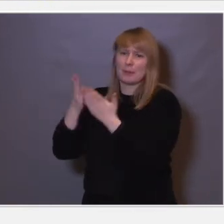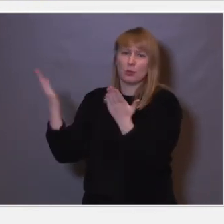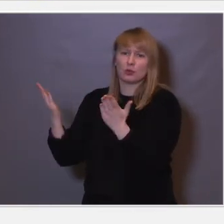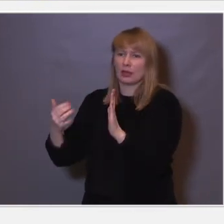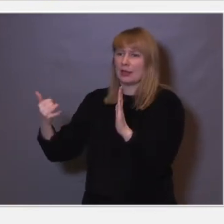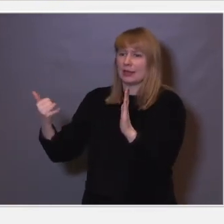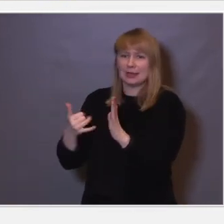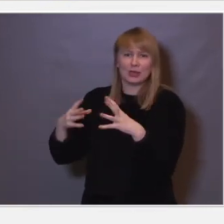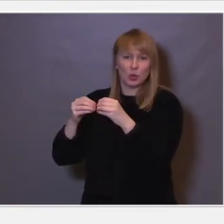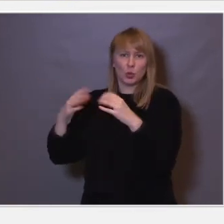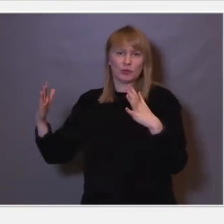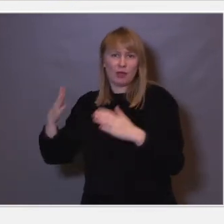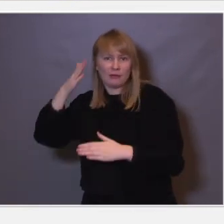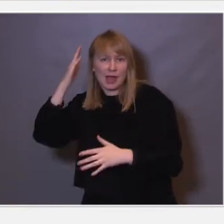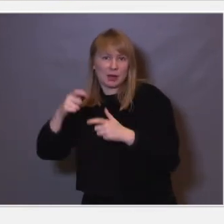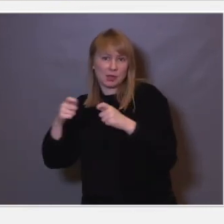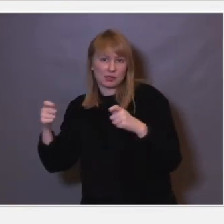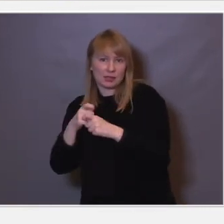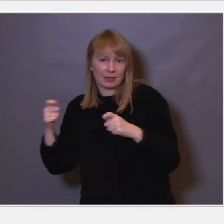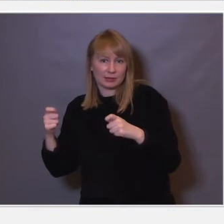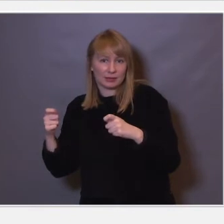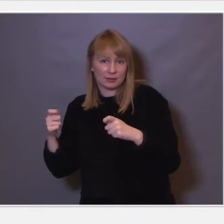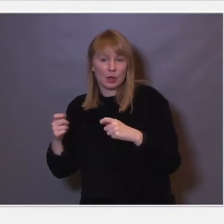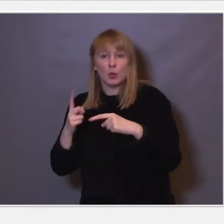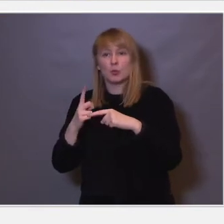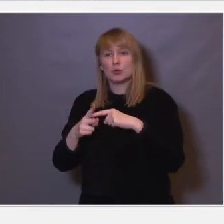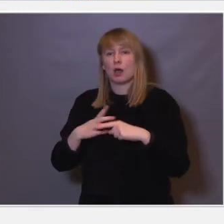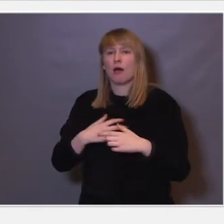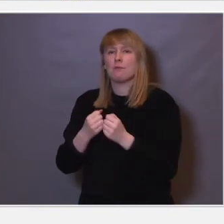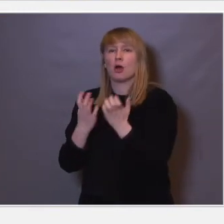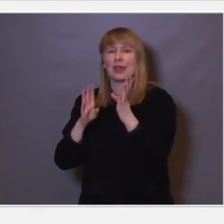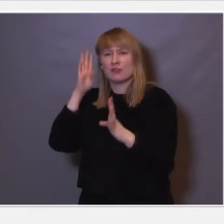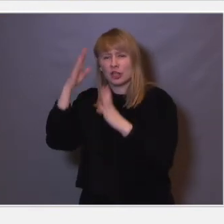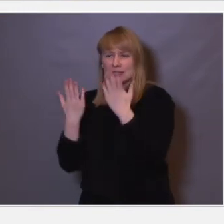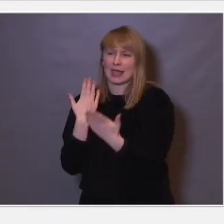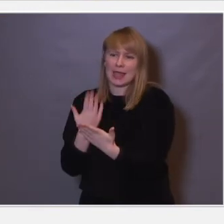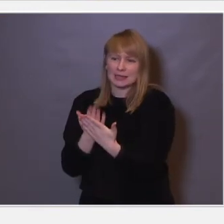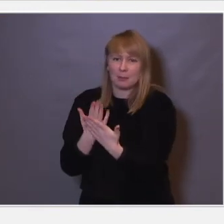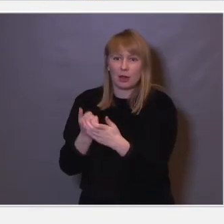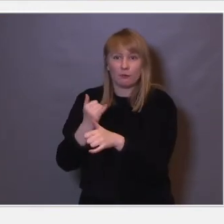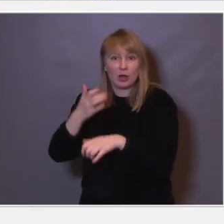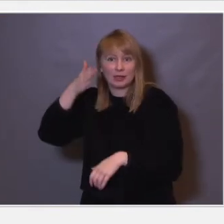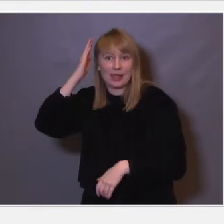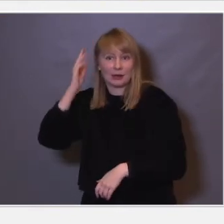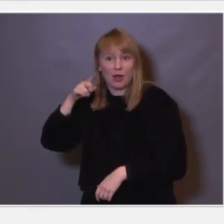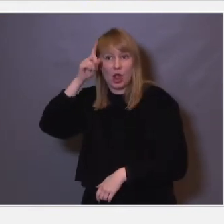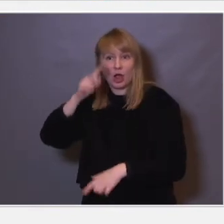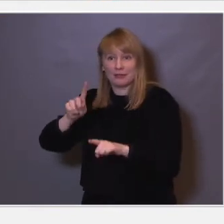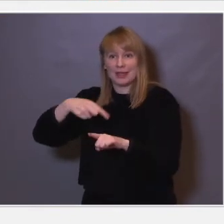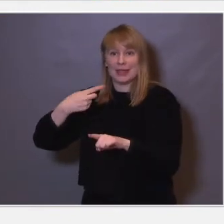utviklingen av hjerneplasticitet, hvor vitenskapen der, og har mange fantastiske eksempler om hvordan hjernen klarer å